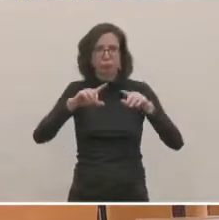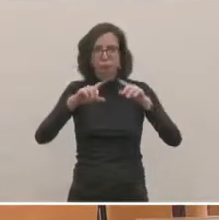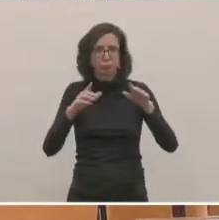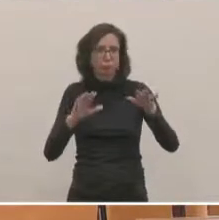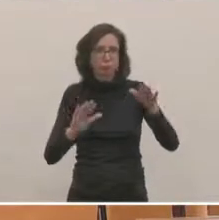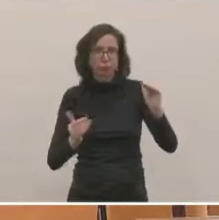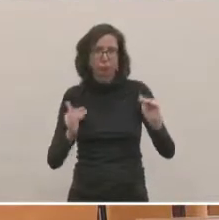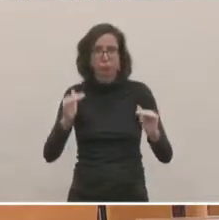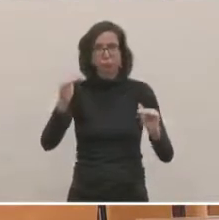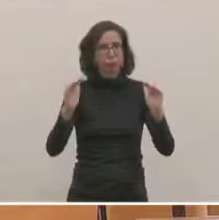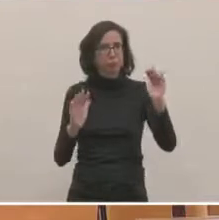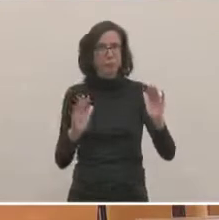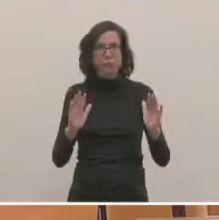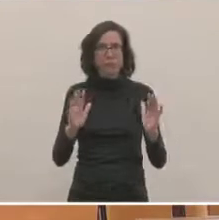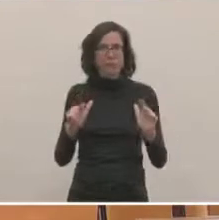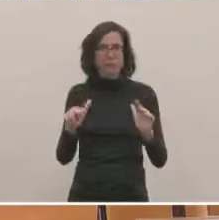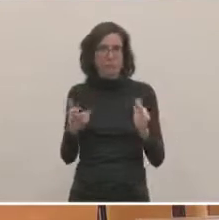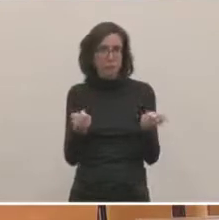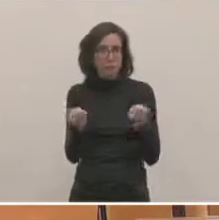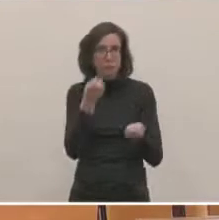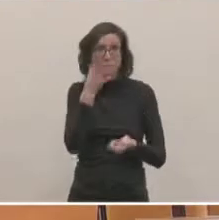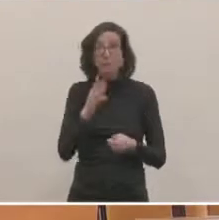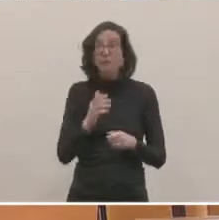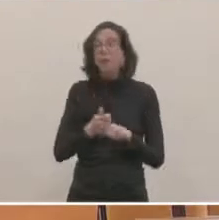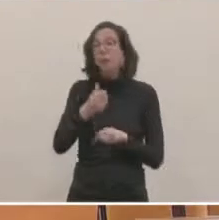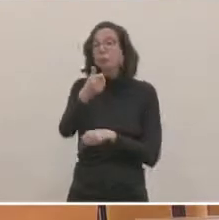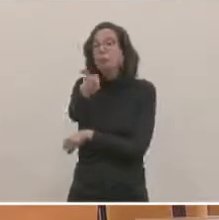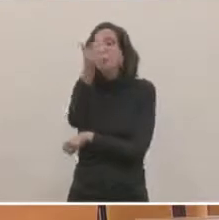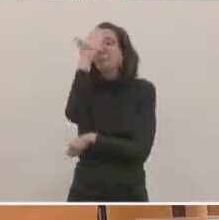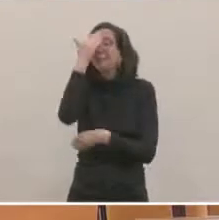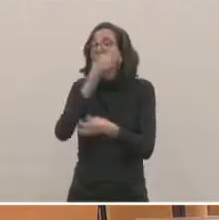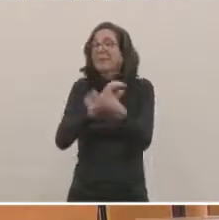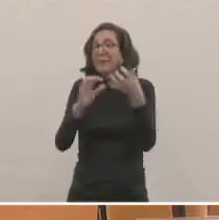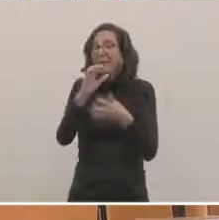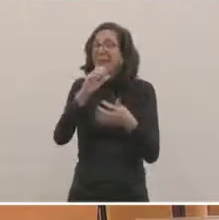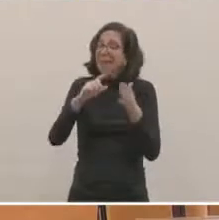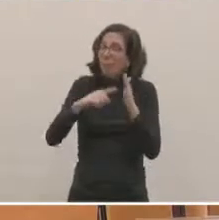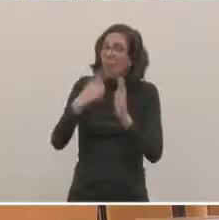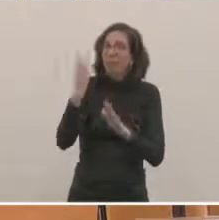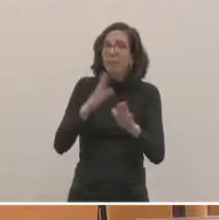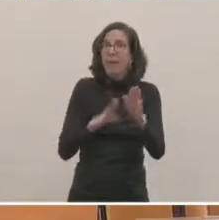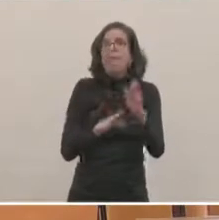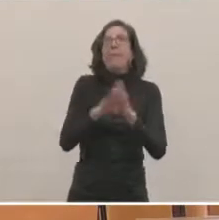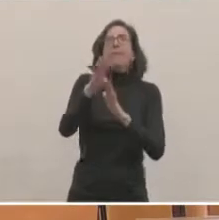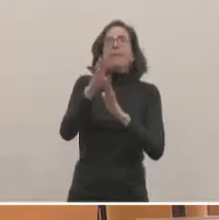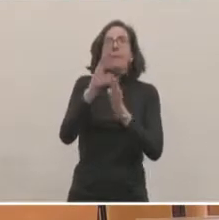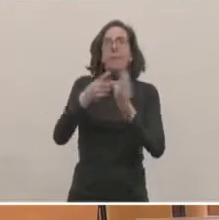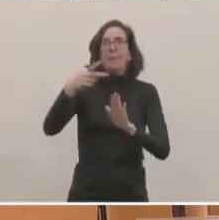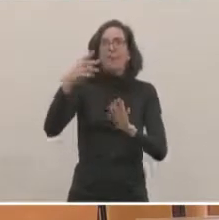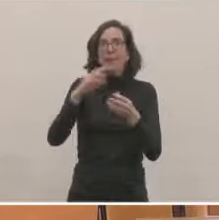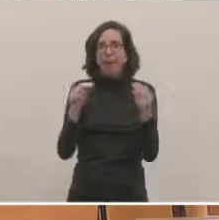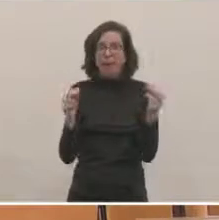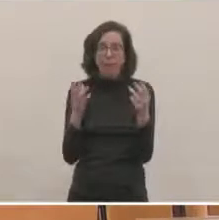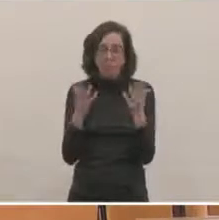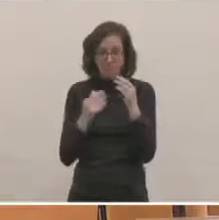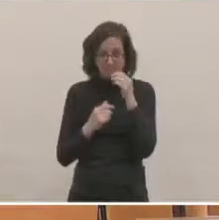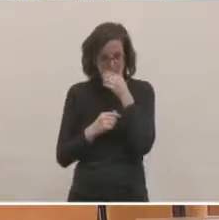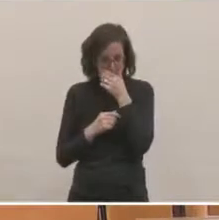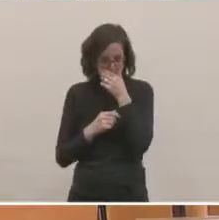être mise en œuvre l'année prochaine, si la situation sociale s'aggraver. C'est qu'à partir du moment où vous faites une tarification progressive,